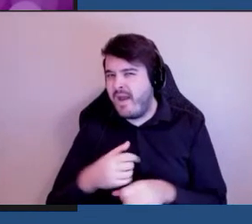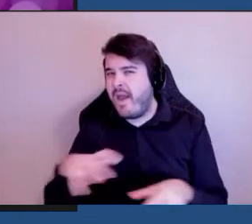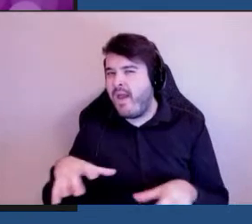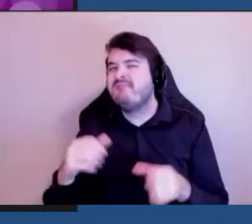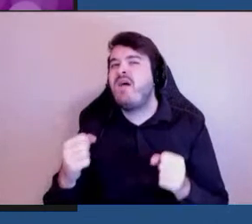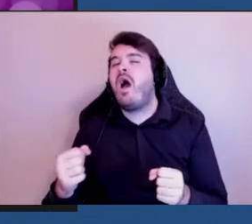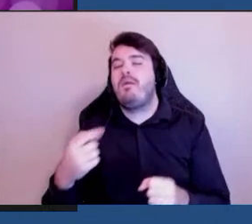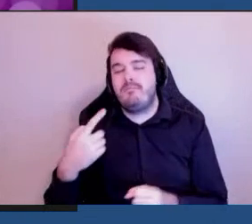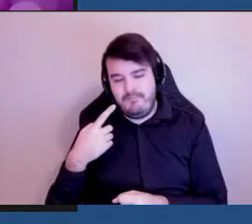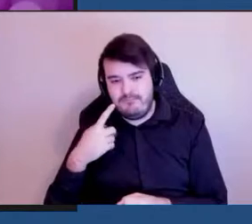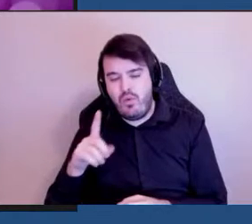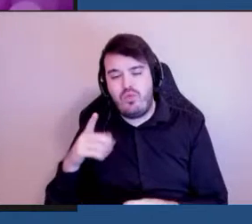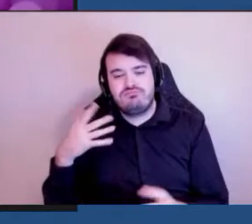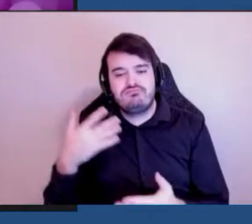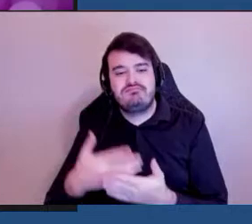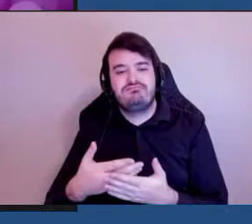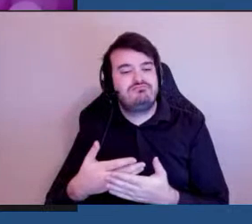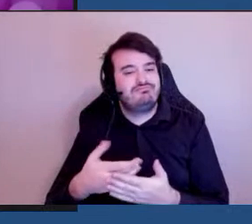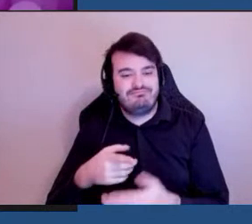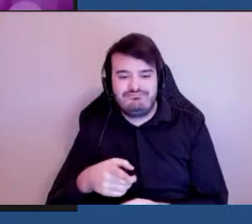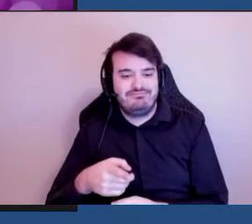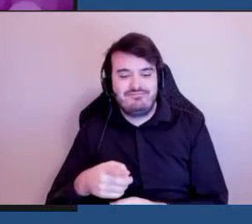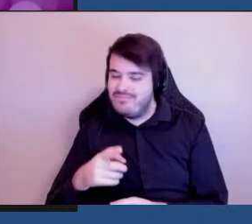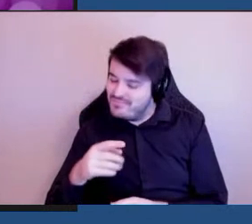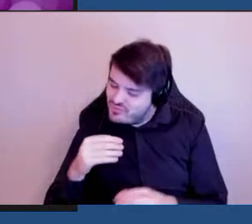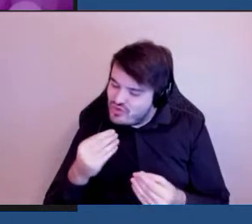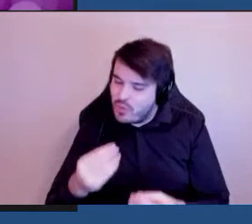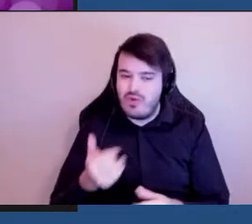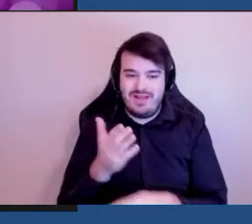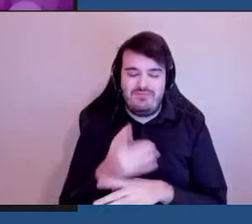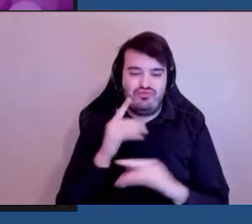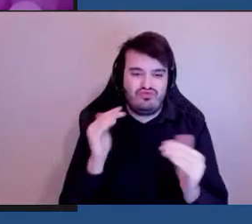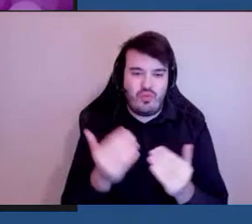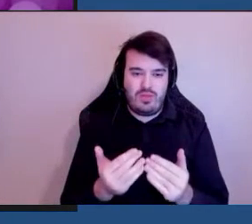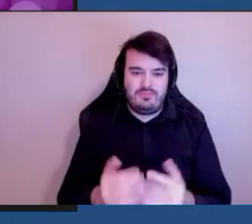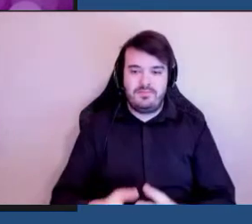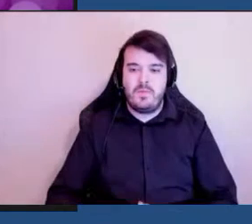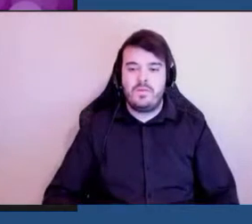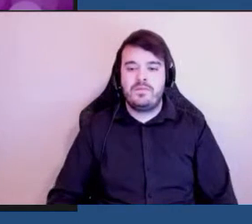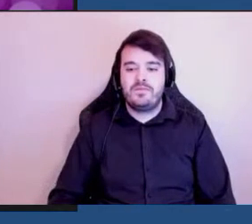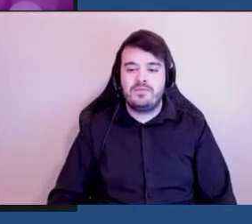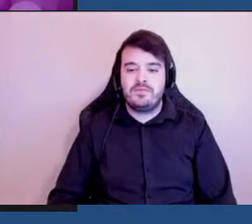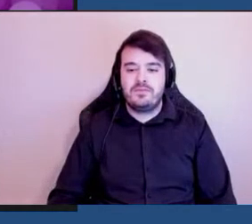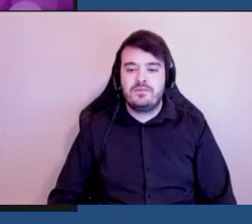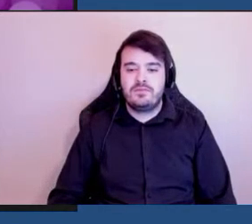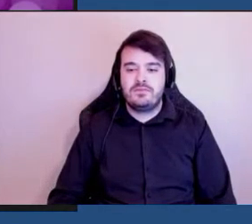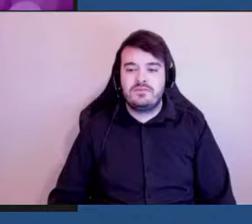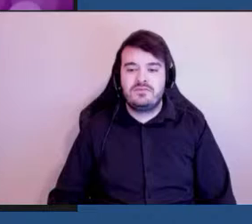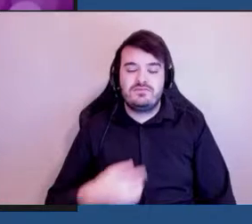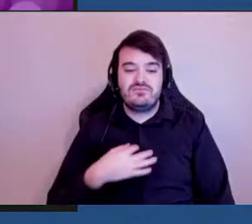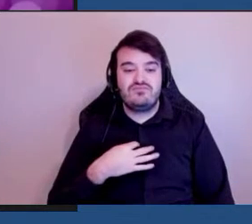que ça ne soit pas le cas. On a prêt à entendre les mises à jour sur ce